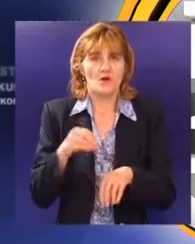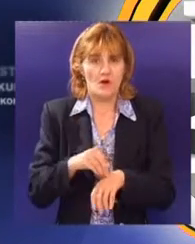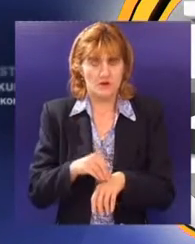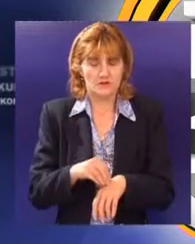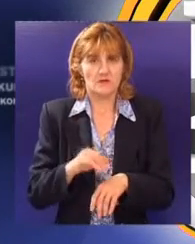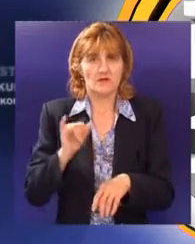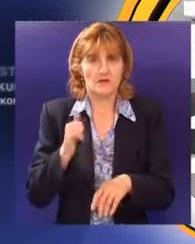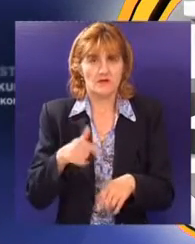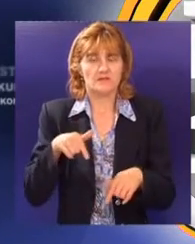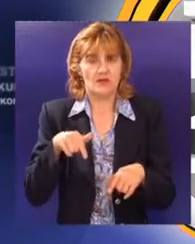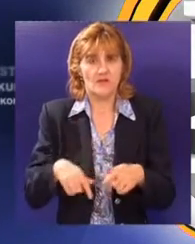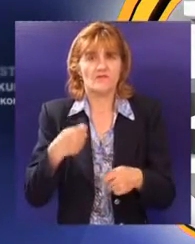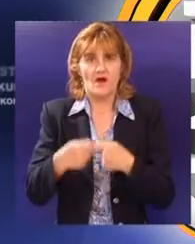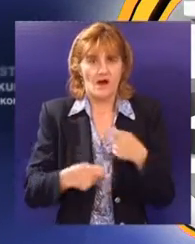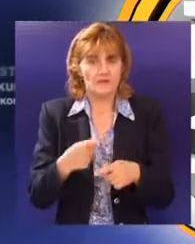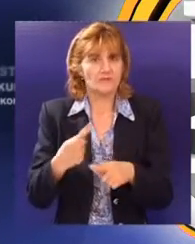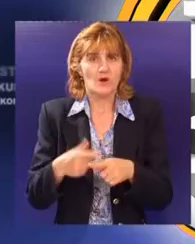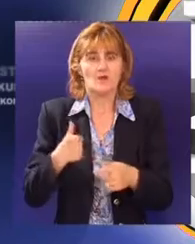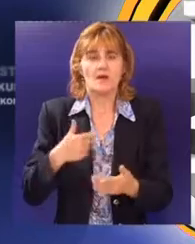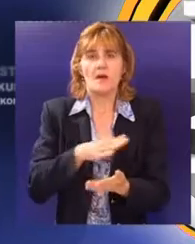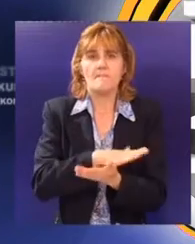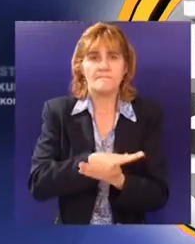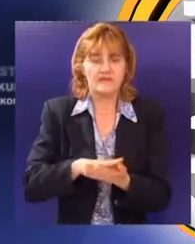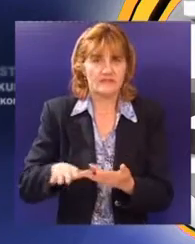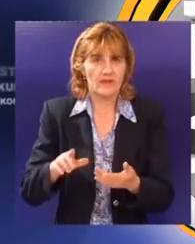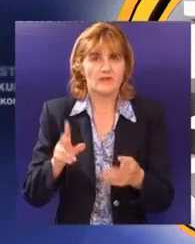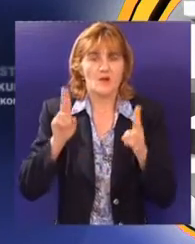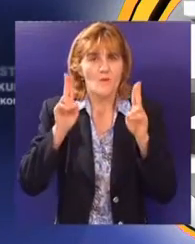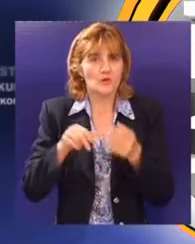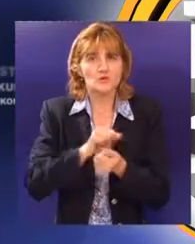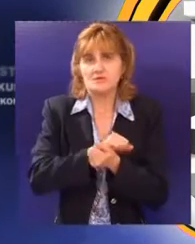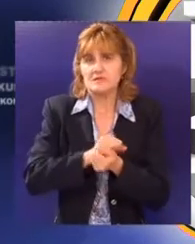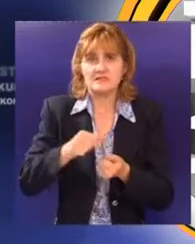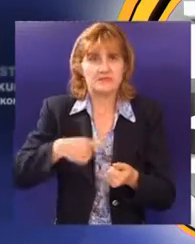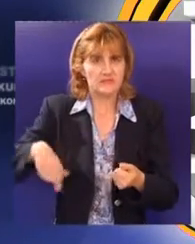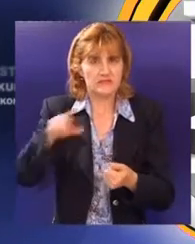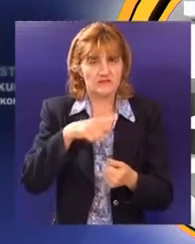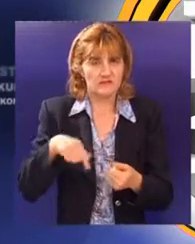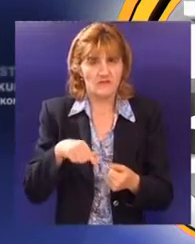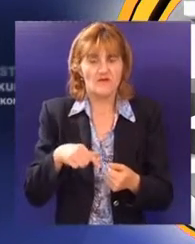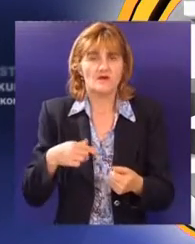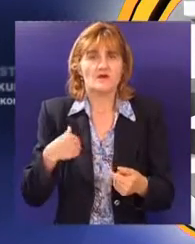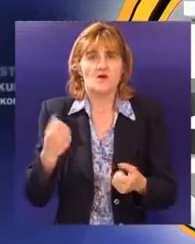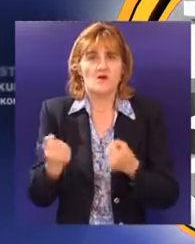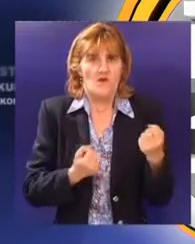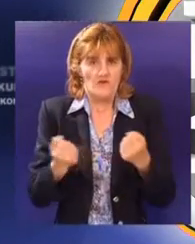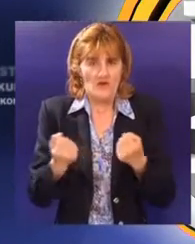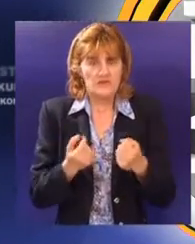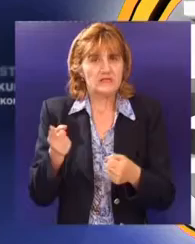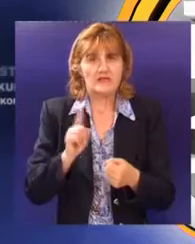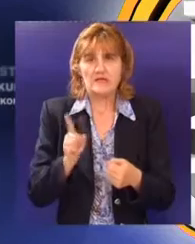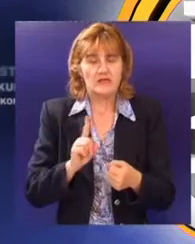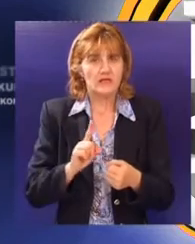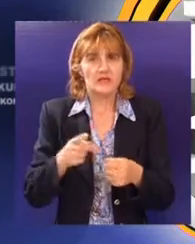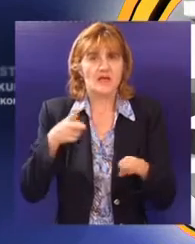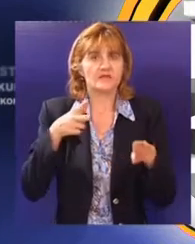jesam za ovakve akcije, pogotovo što je vid besplatne akcije, znači da mogu svi da odu i skontroličuju svoje vozilo. Znači nije